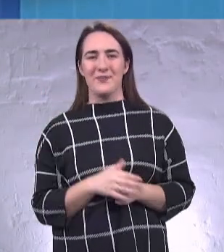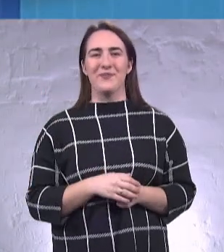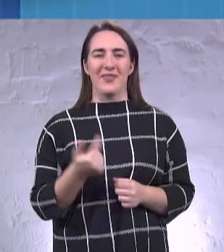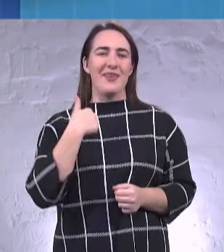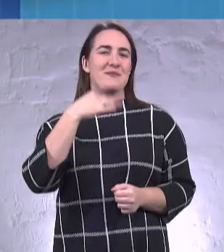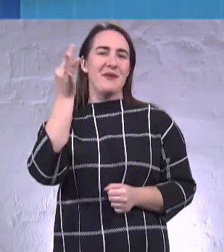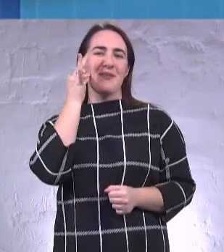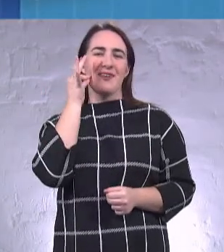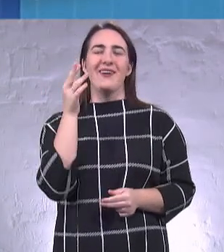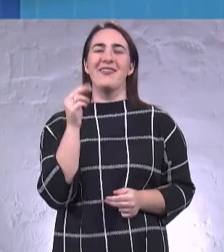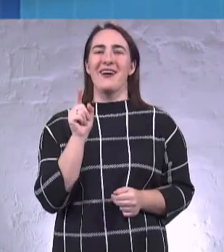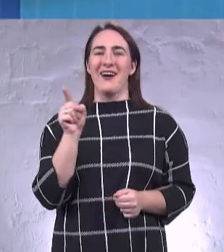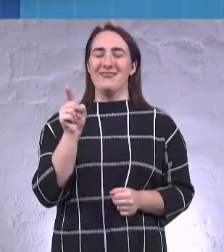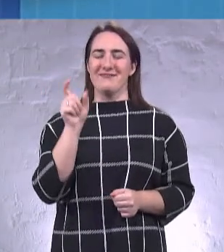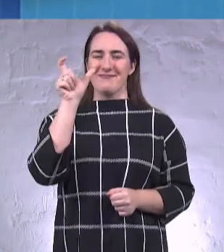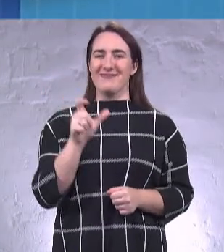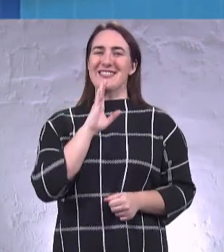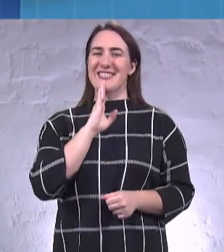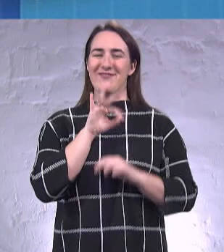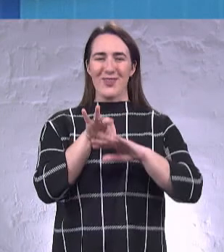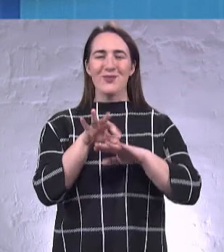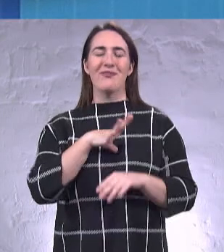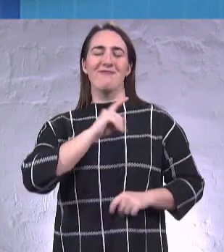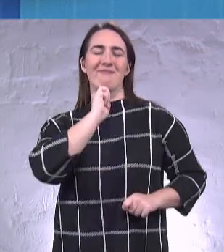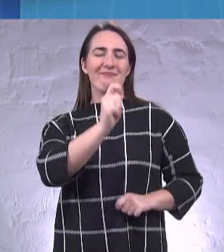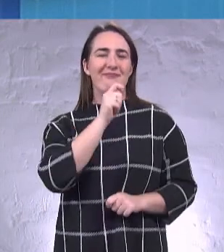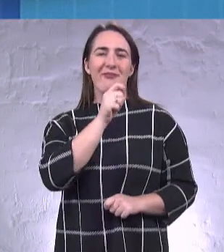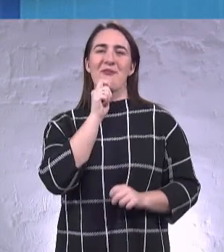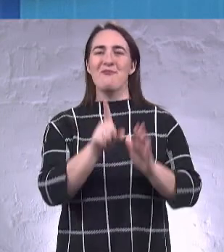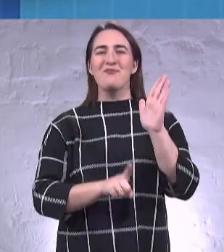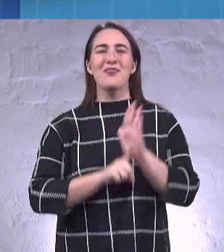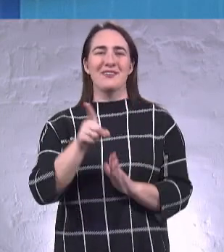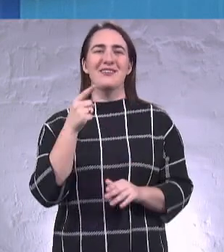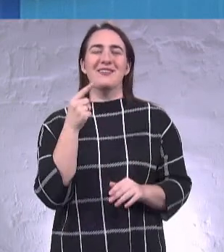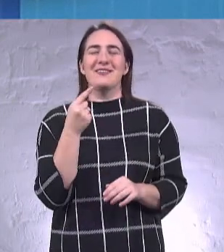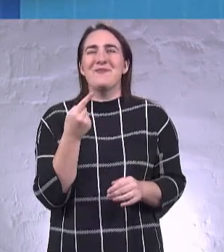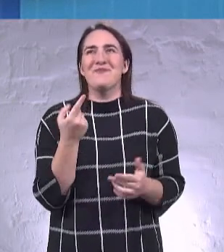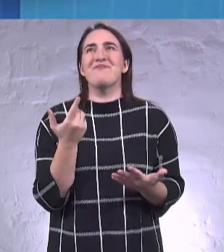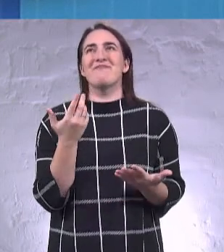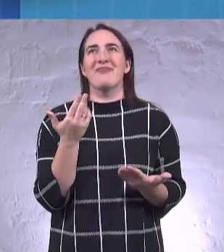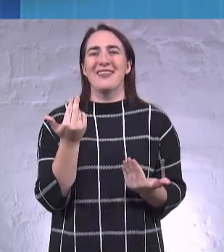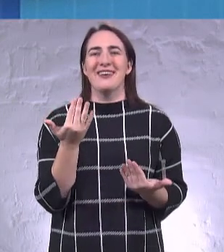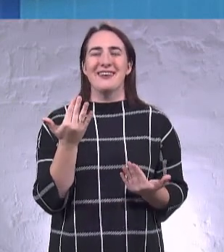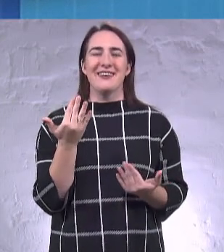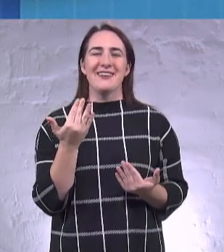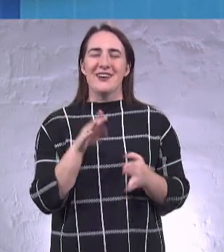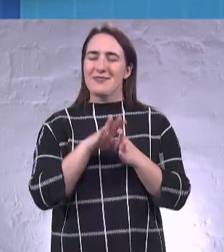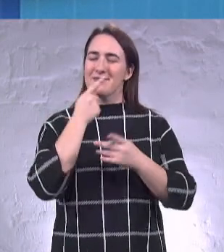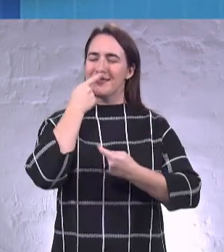як ви, як кореспондент, починали цю роботу. Наскільки кіпливо так